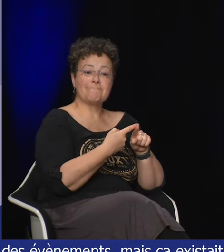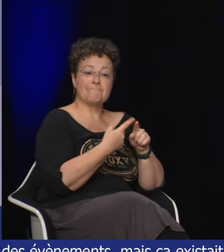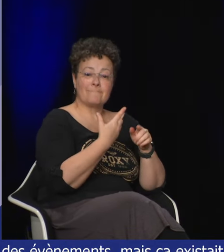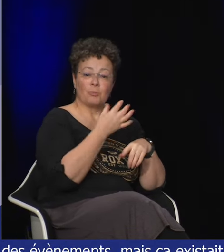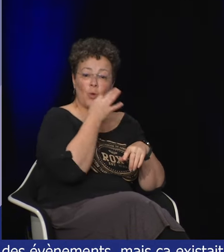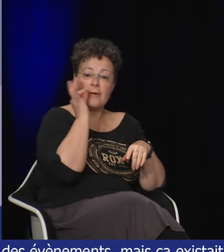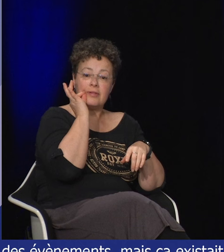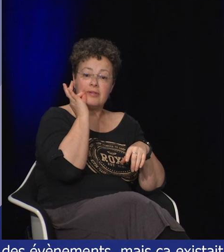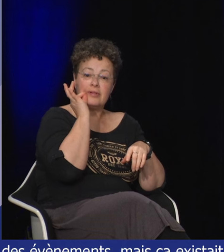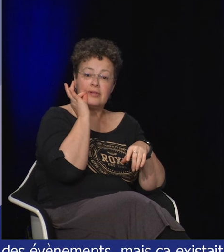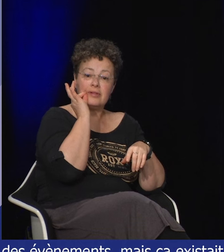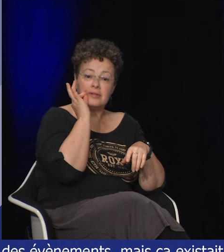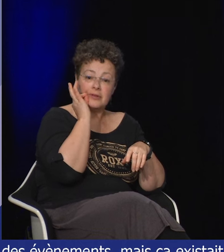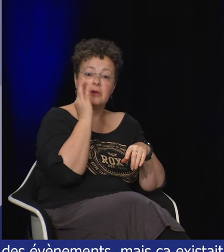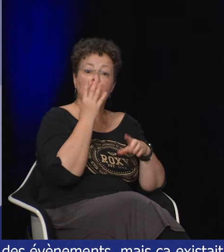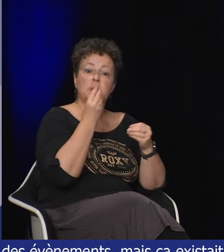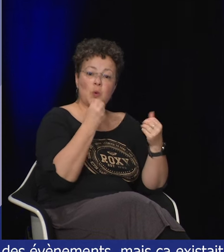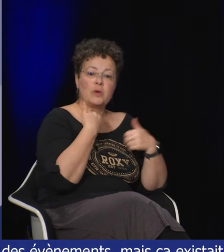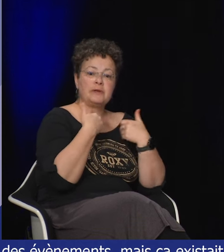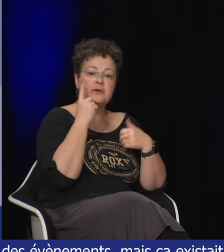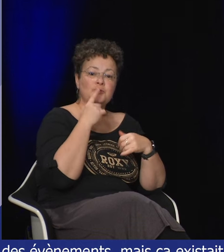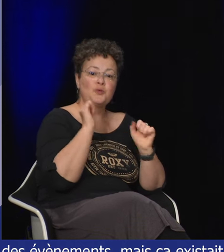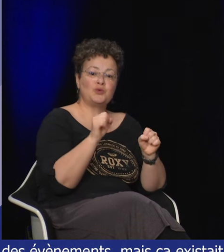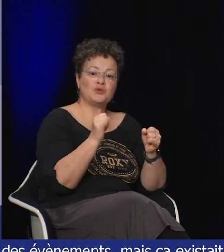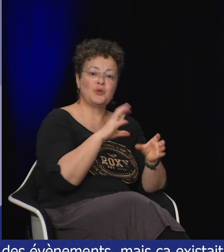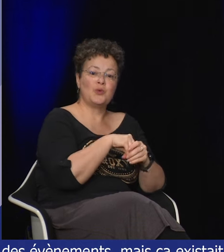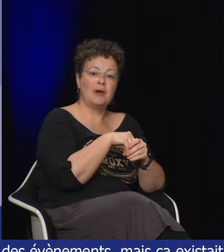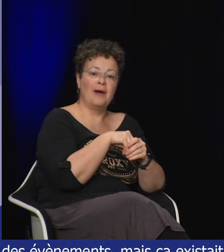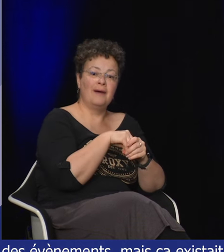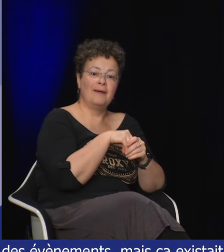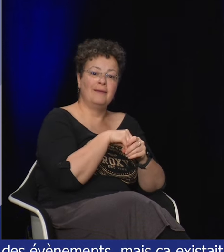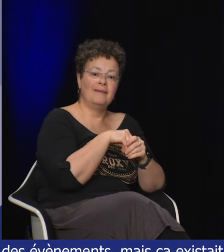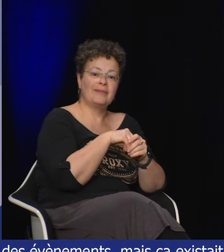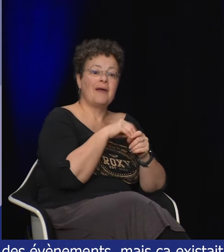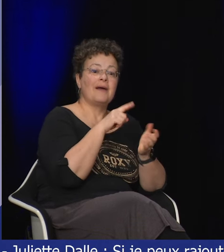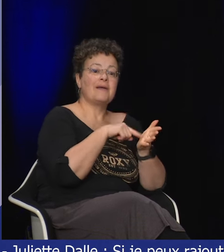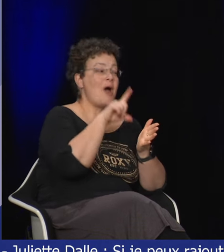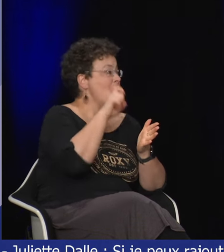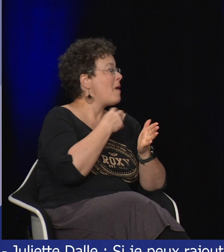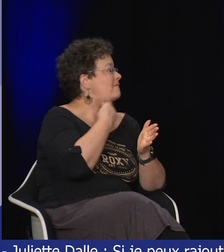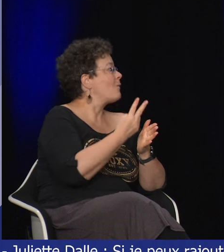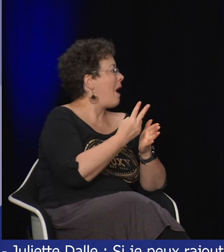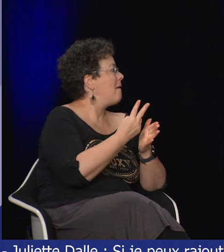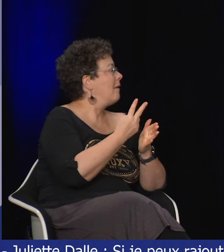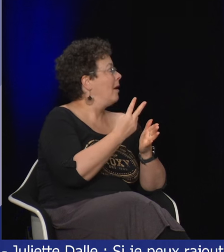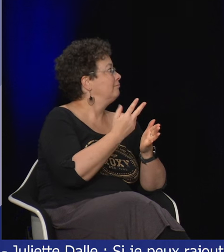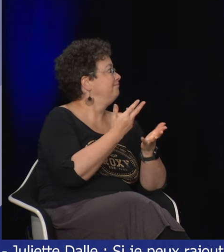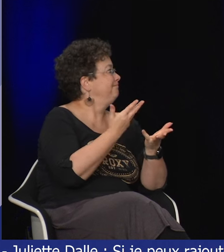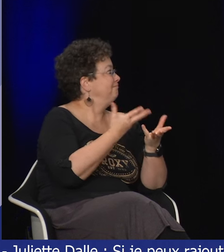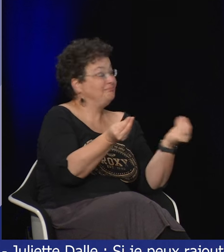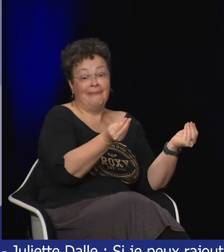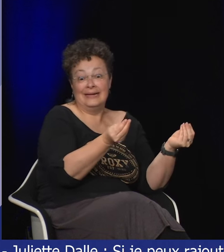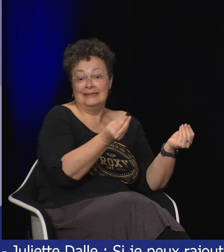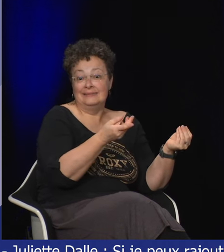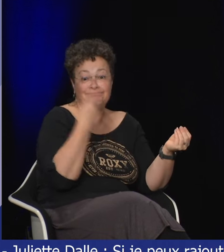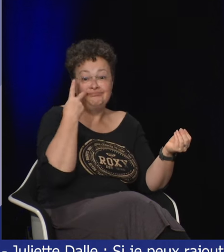avant il y avait le cinéma muet et il y avait beaucoup de comédiens sourds d'acteurs sourds pardon